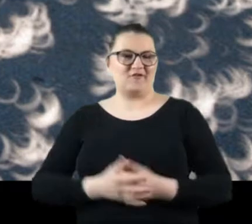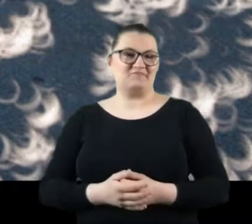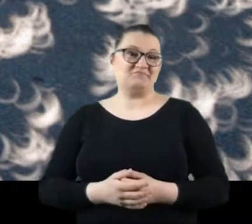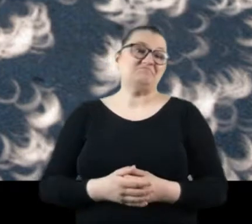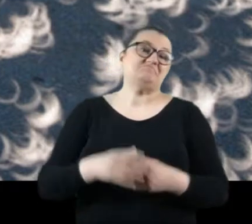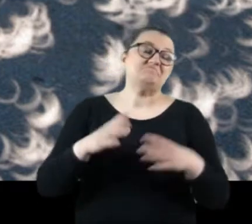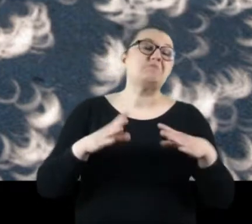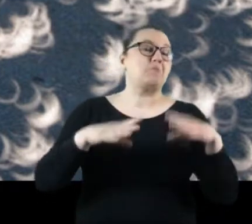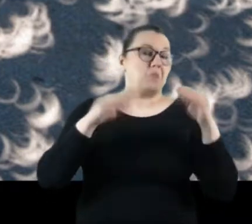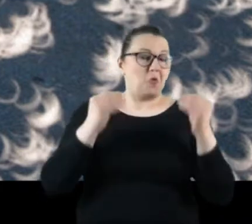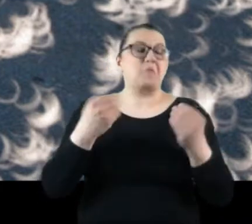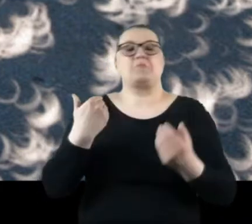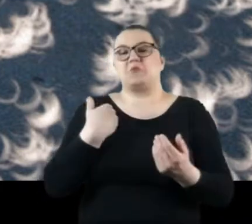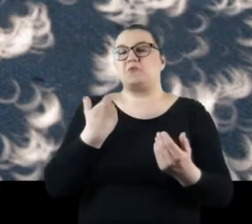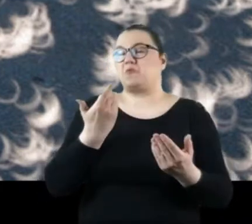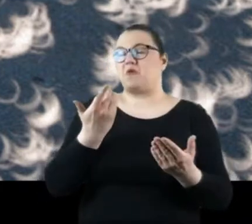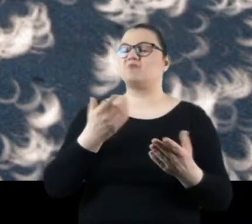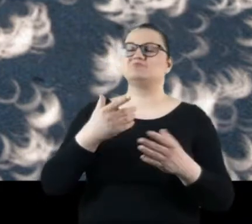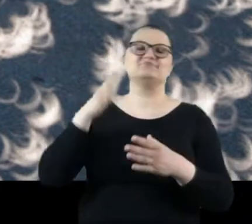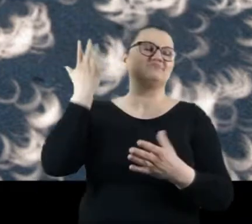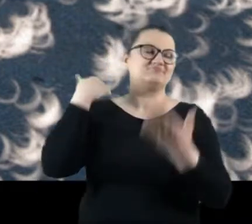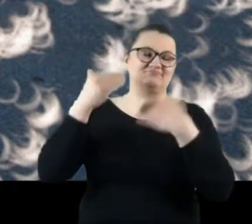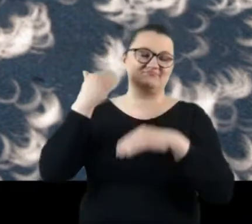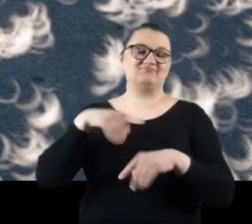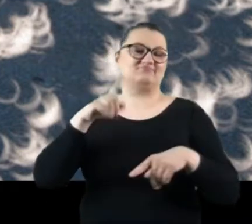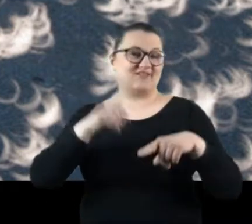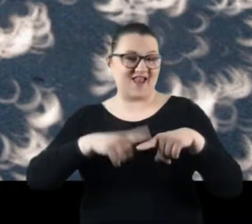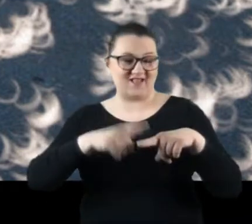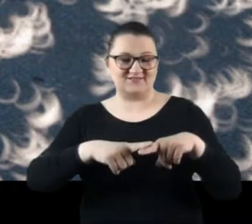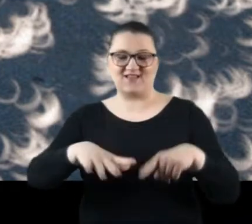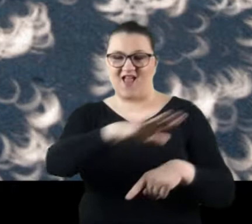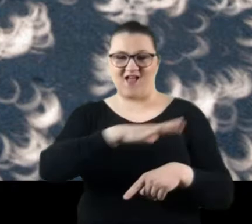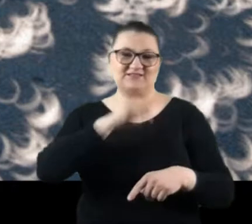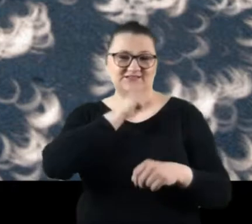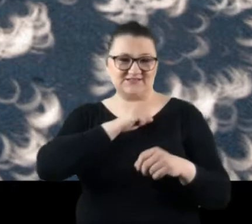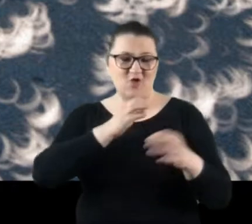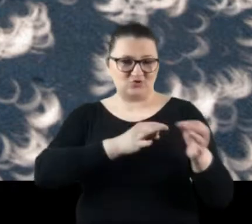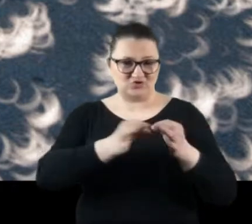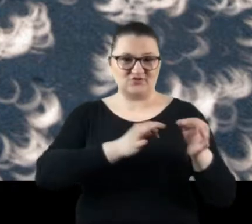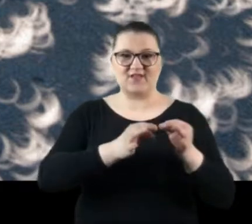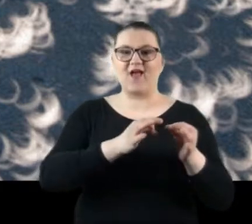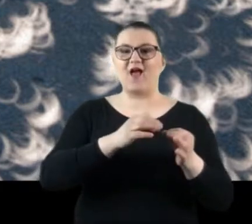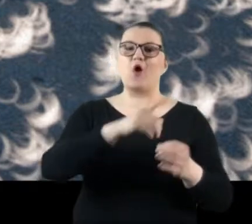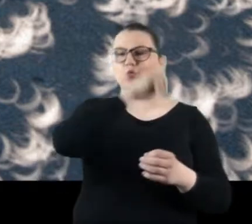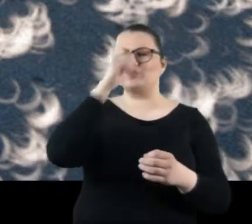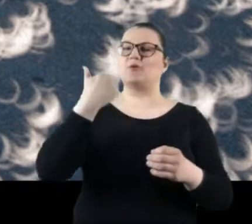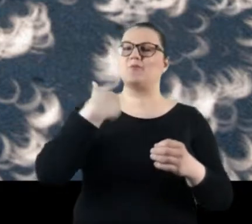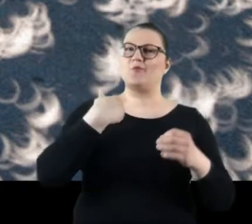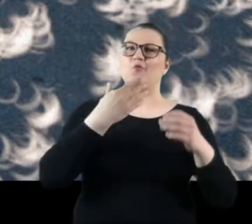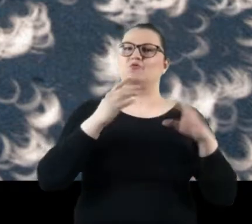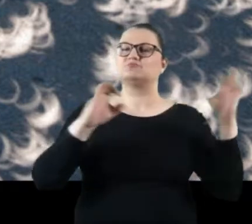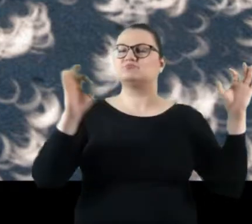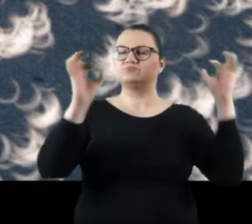upatrywać w starożytnej Grecji. Ludzie podczas częściowego zaćmienia słońca zaoprzewali